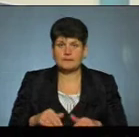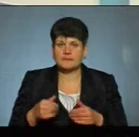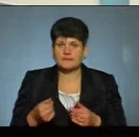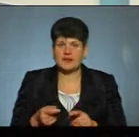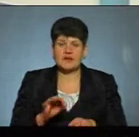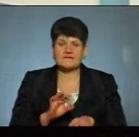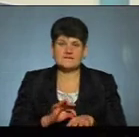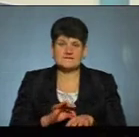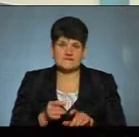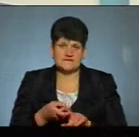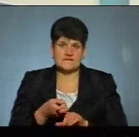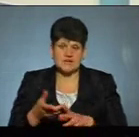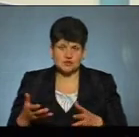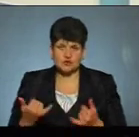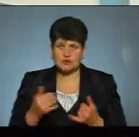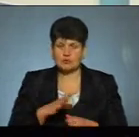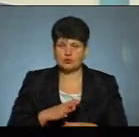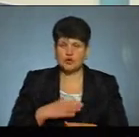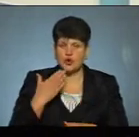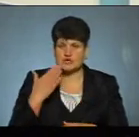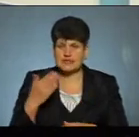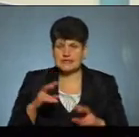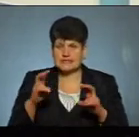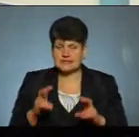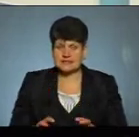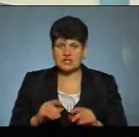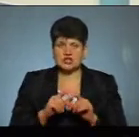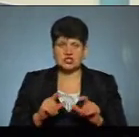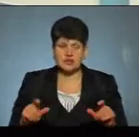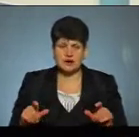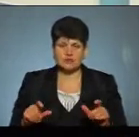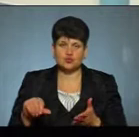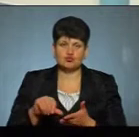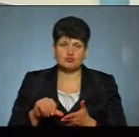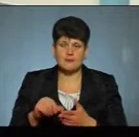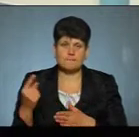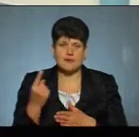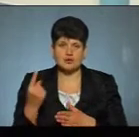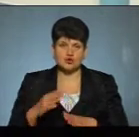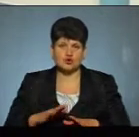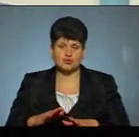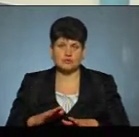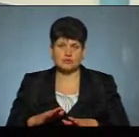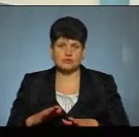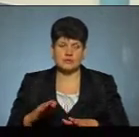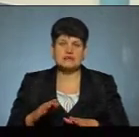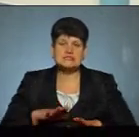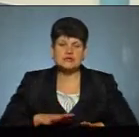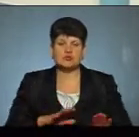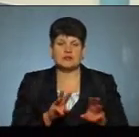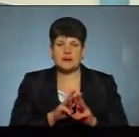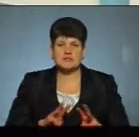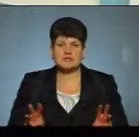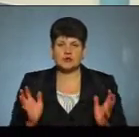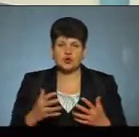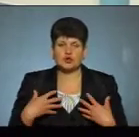Сьогодні було останнє засідання штабу ТКТНС з участю першого заступника міністра охорони здоров'я